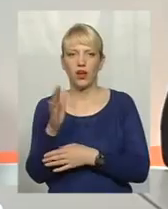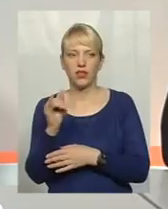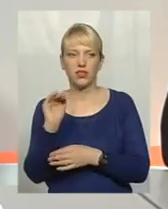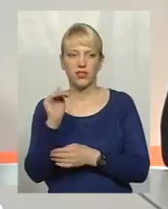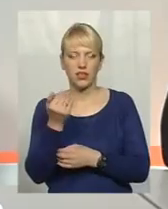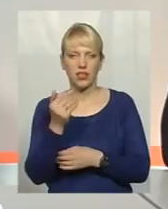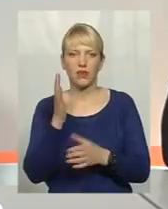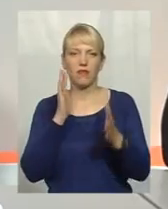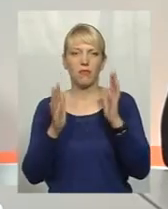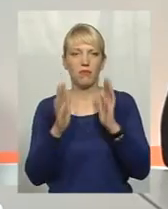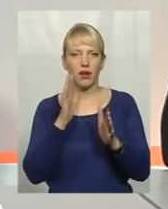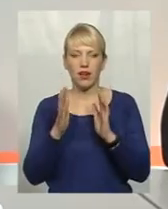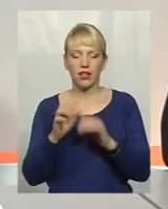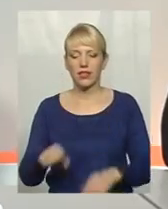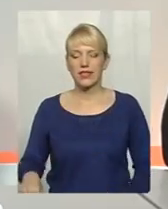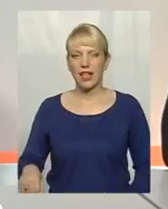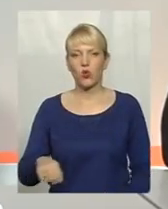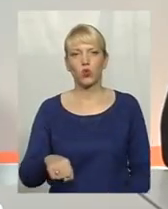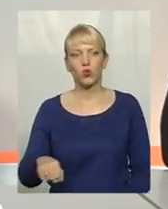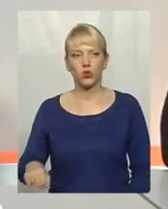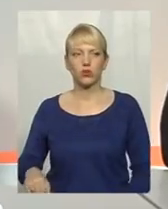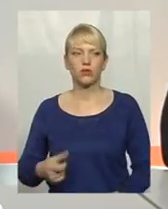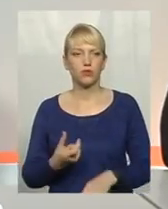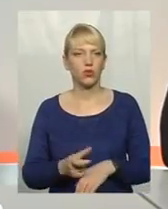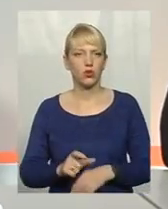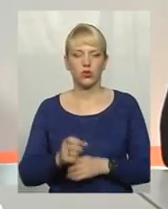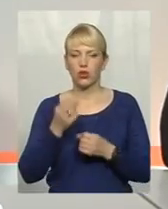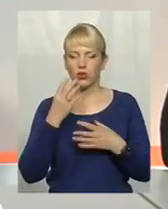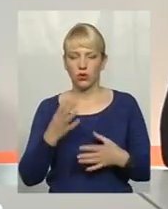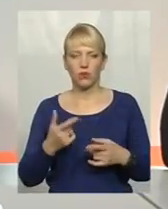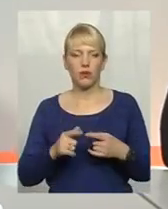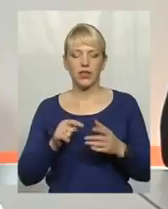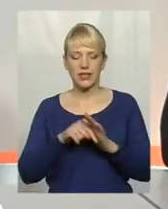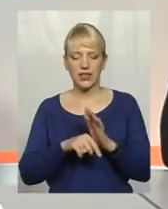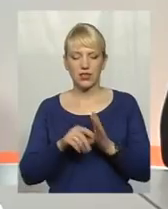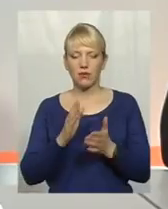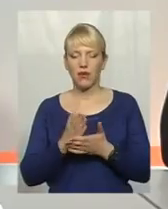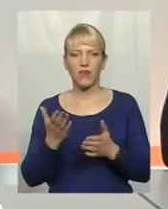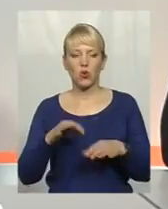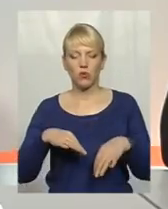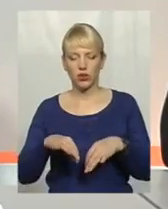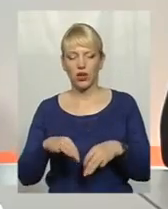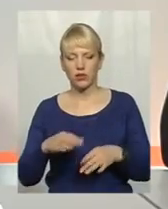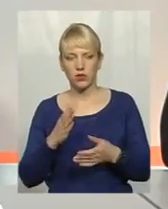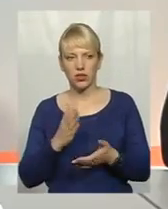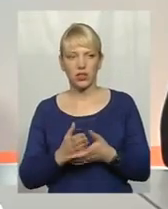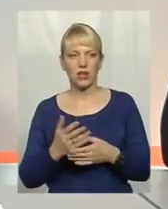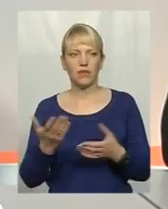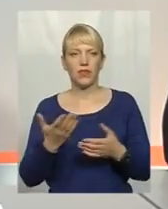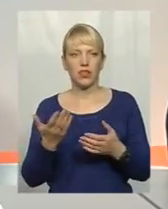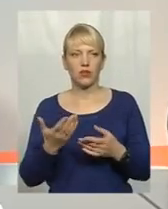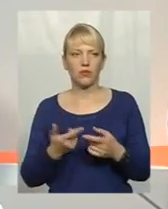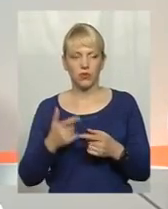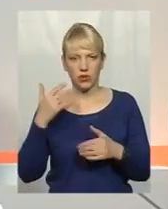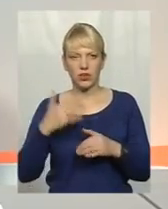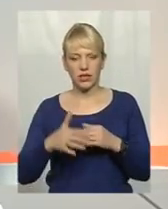дитиною в парку, за ручку, дуже добре. Тобто, більше має значення, в якому транспорті ти їдеш, і якому транспорті ти їдеш?